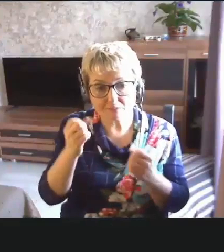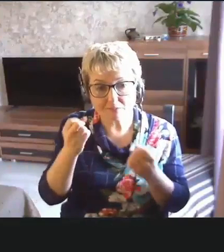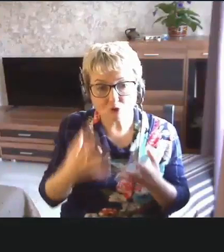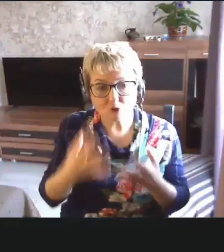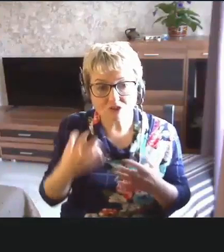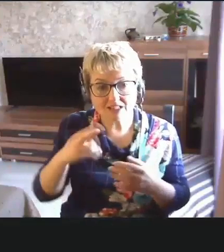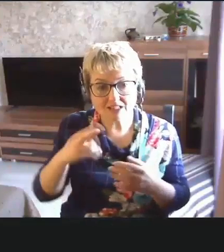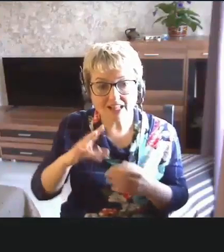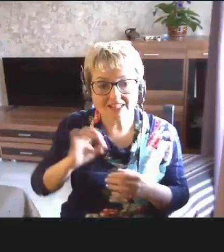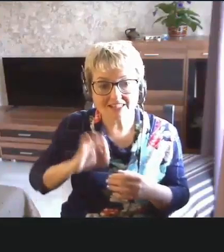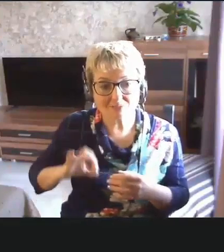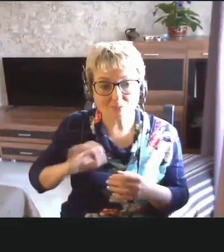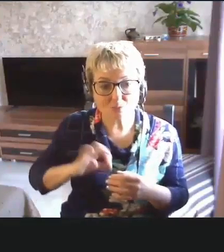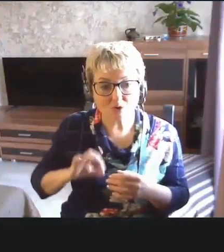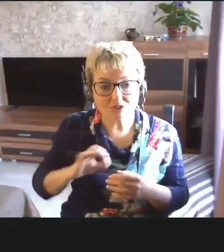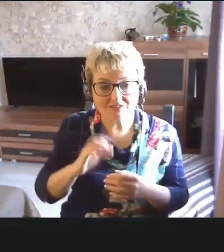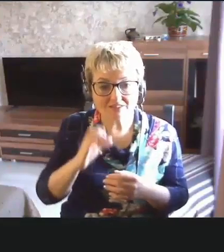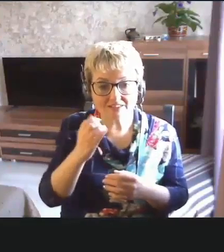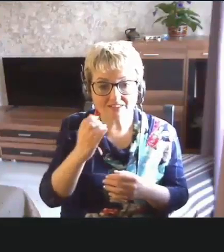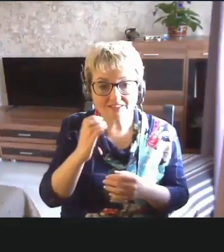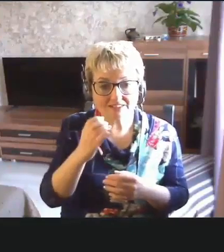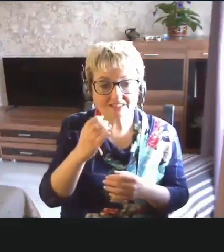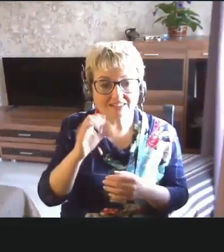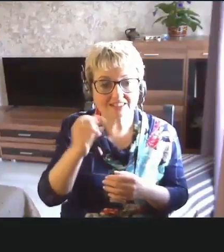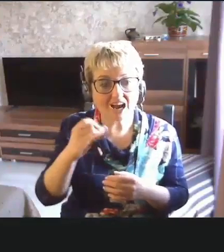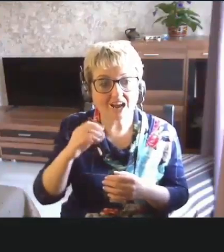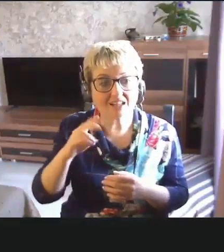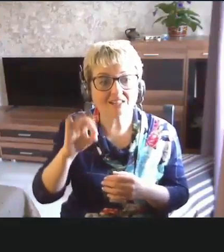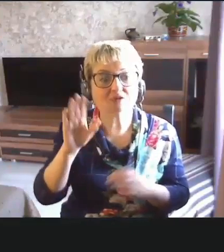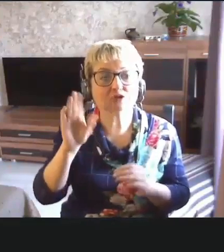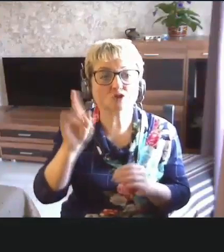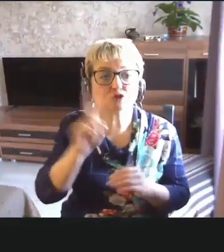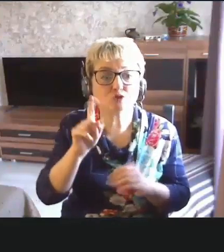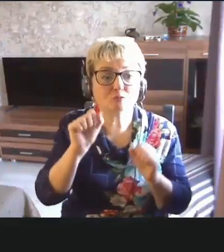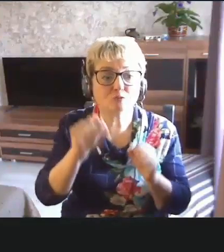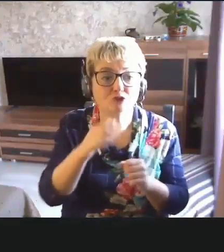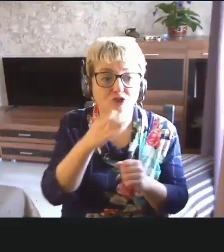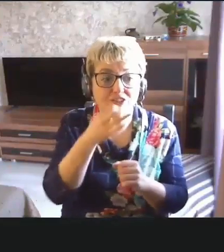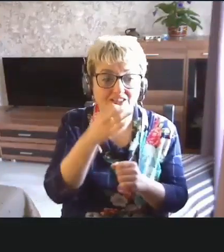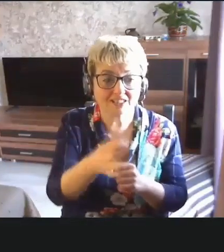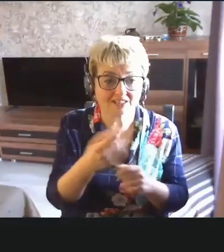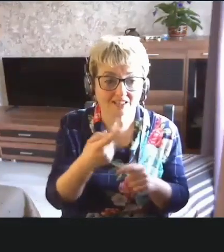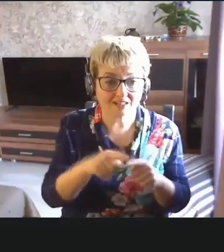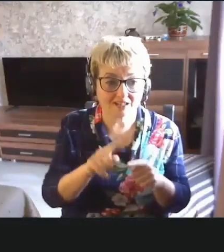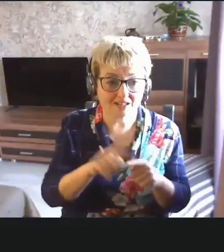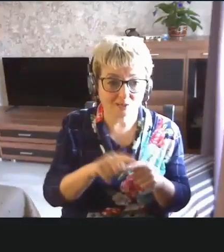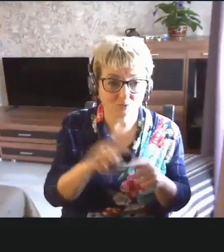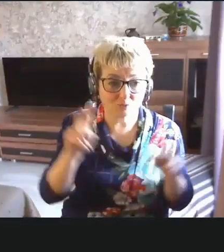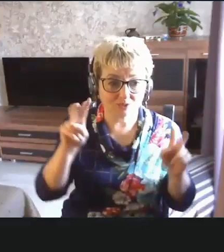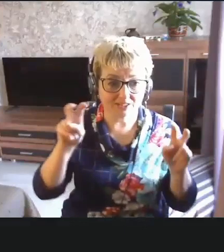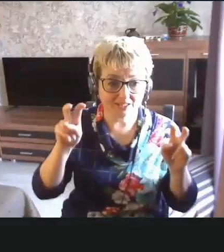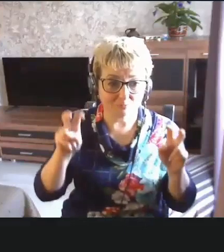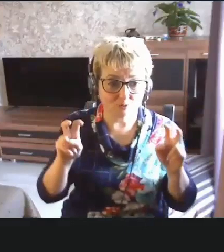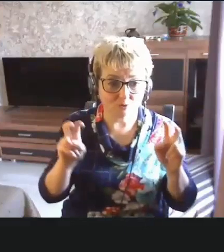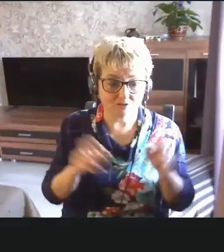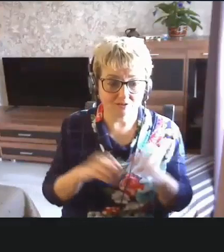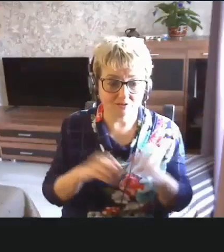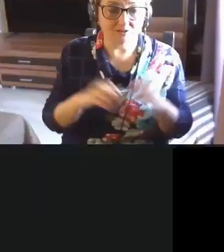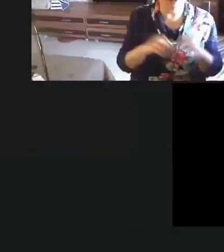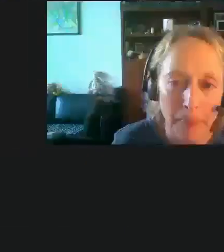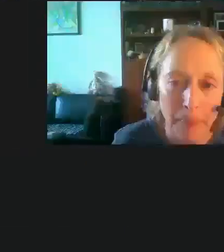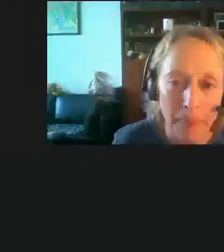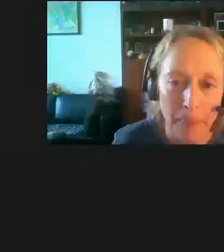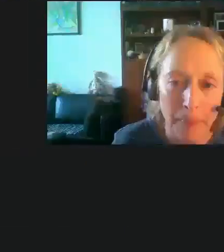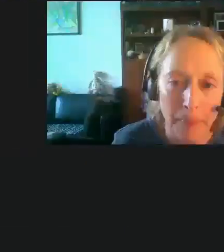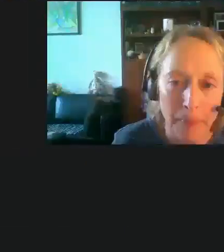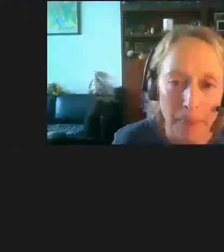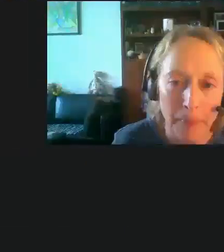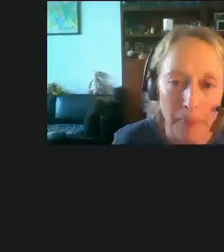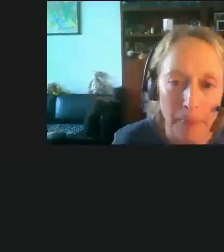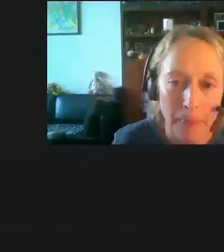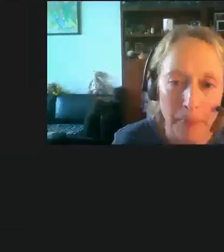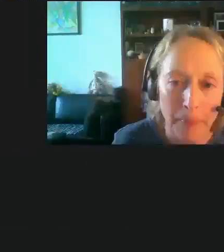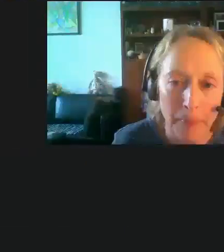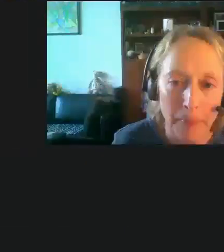использования их сайтов, что вы можете сказать на эту тему? Ну, я думаю,